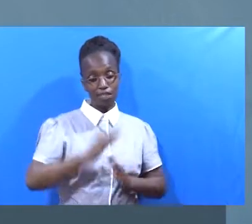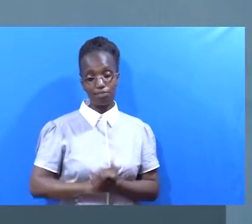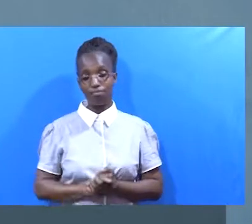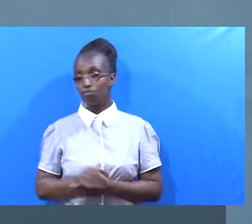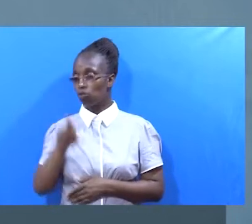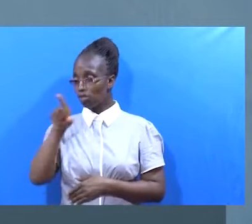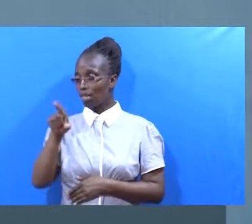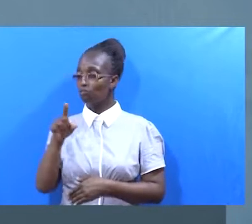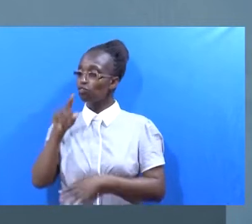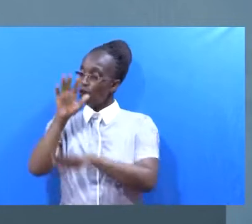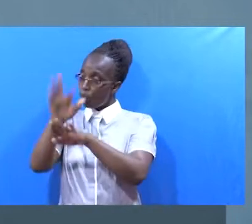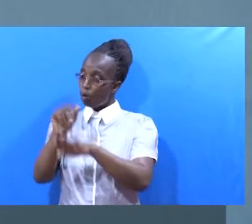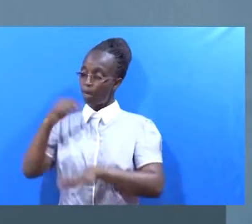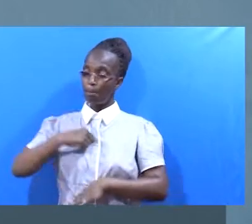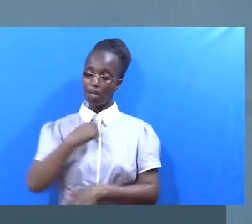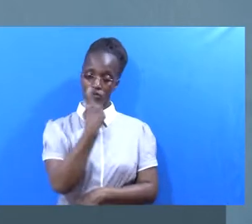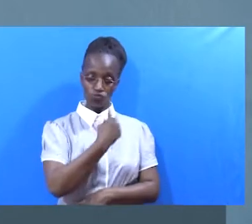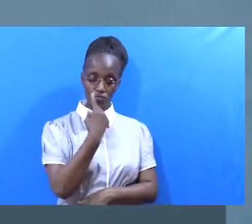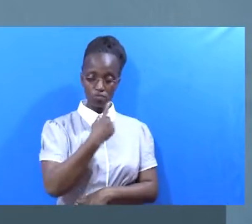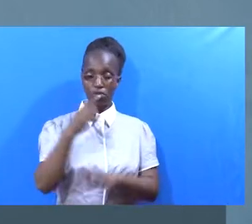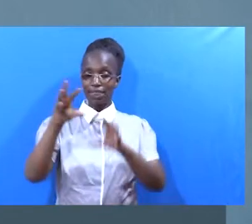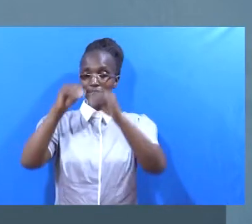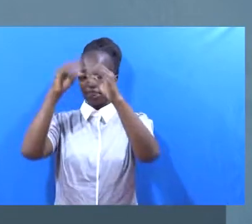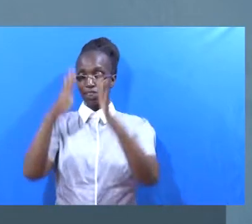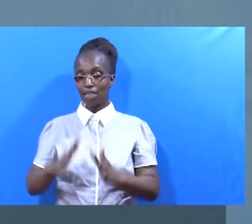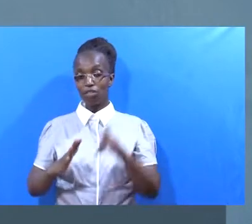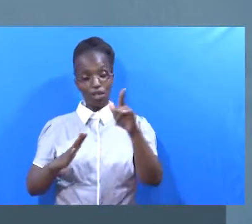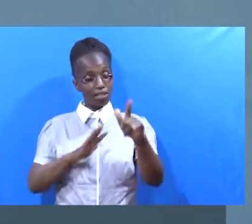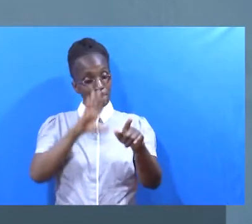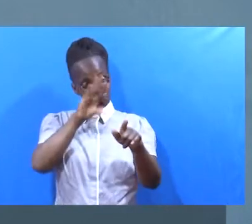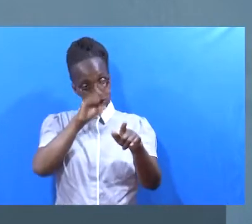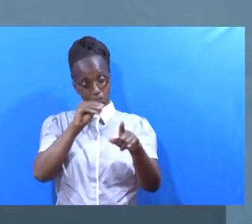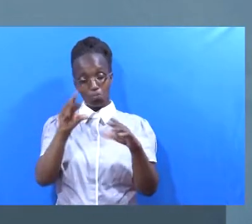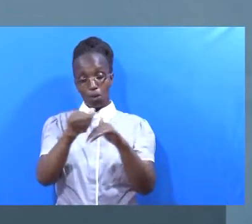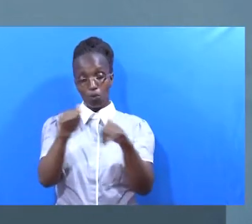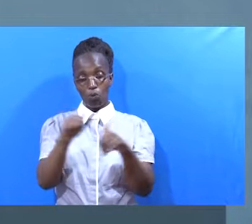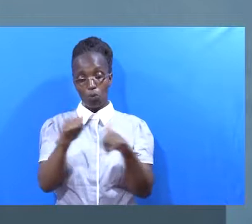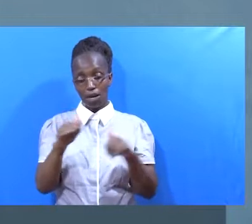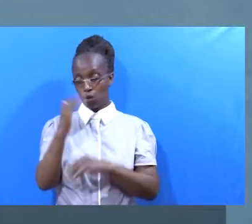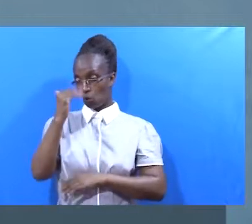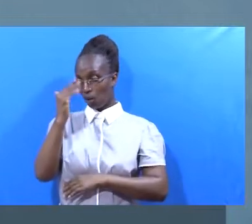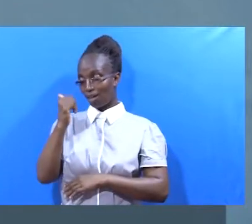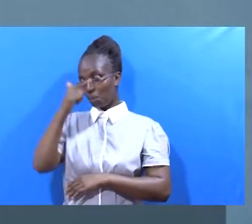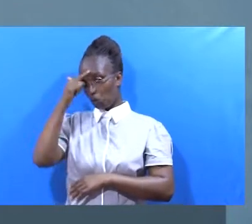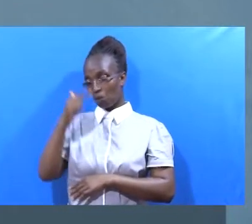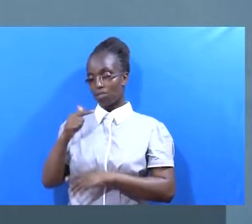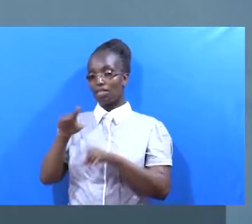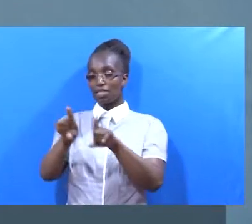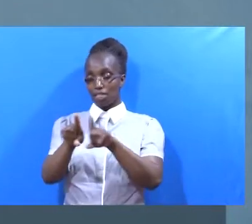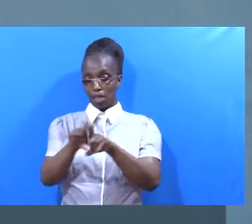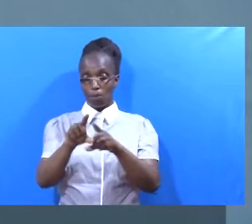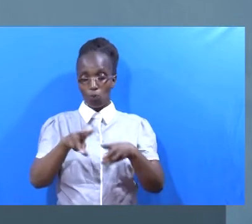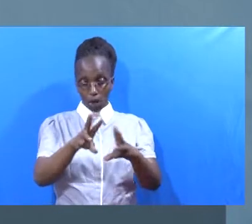wanita mwalimu na buwana Nani mwanena thema Maana ndivyo